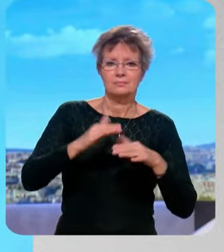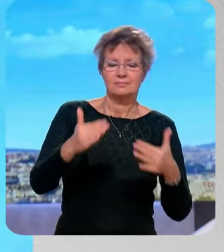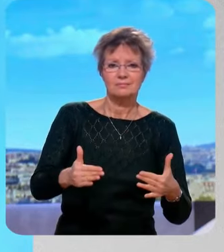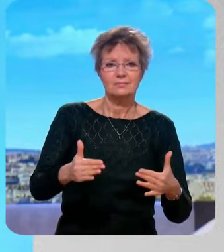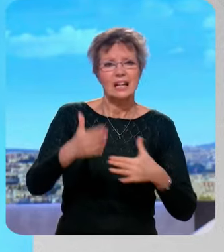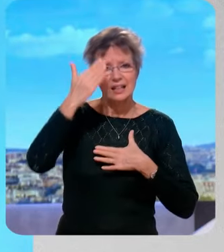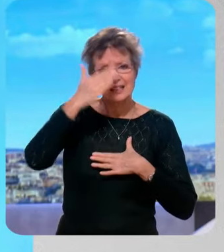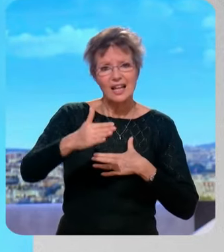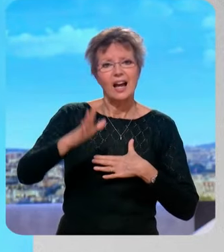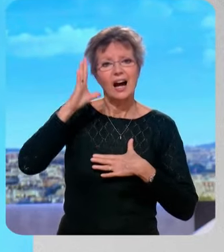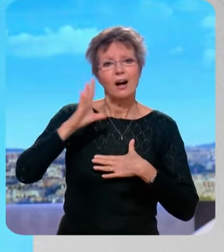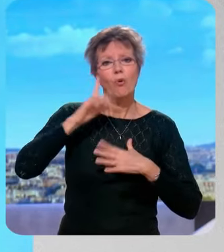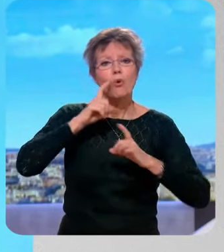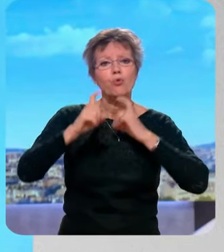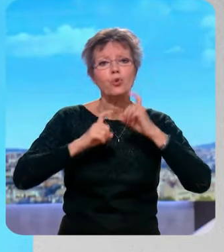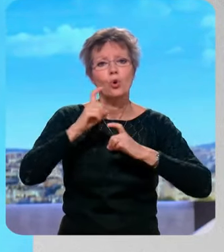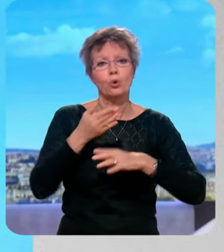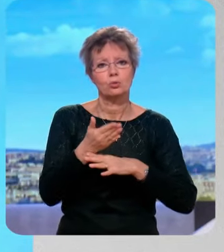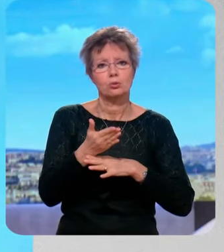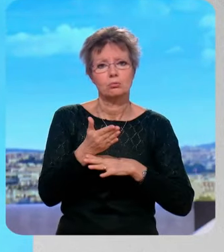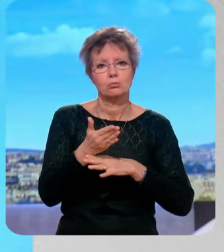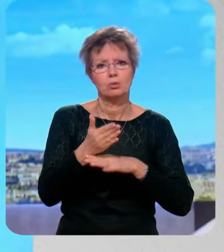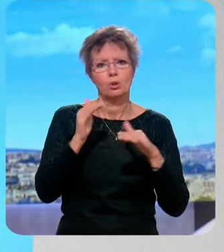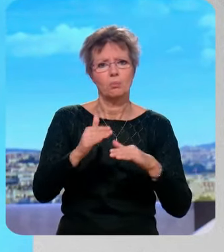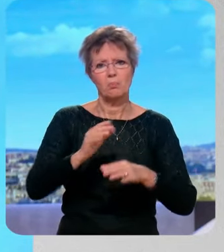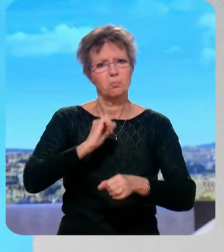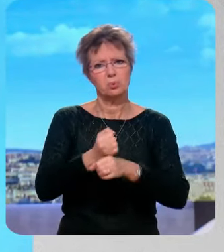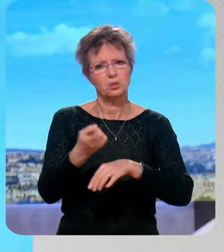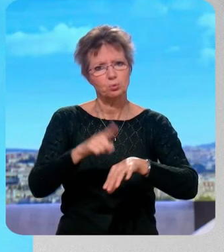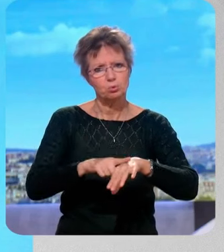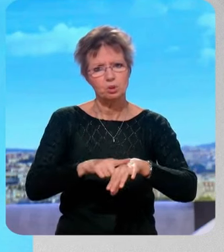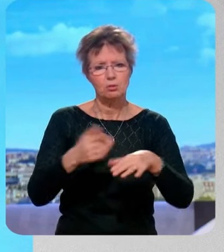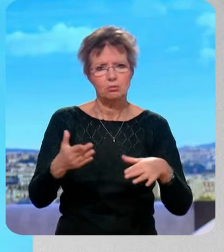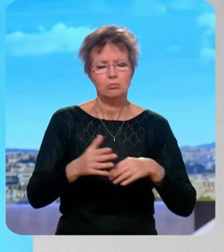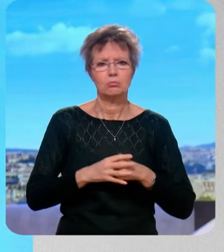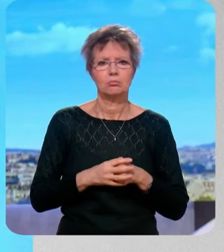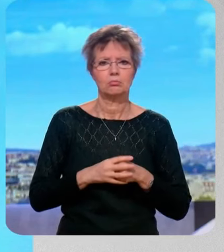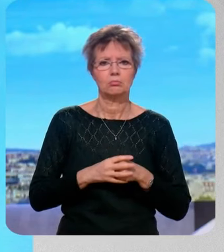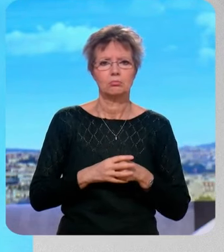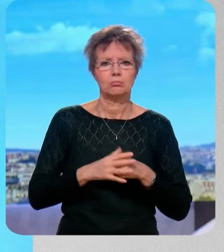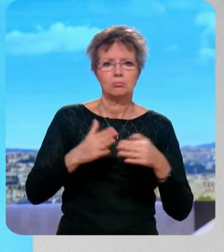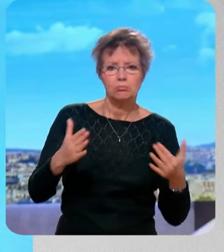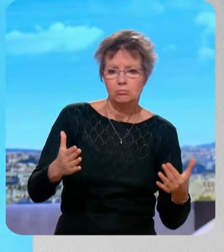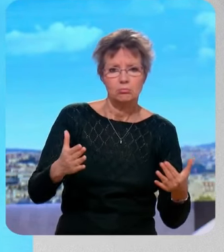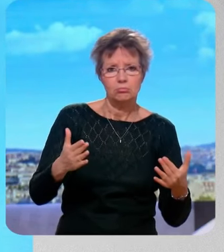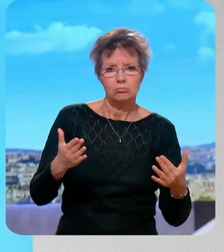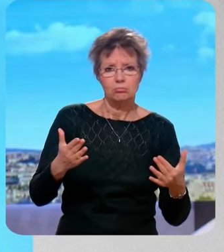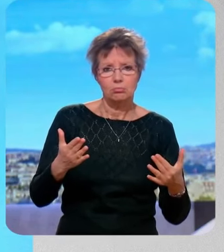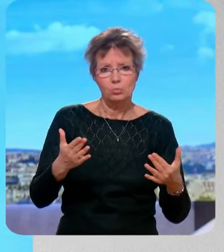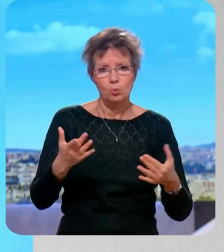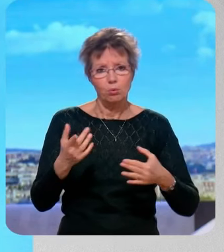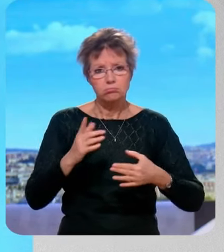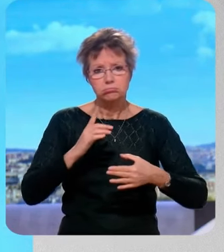qu'il eu des actes de violence, ont été condamnés, dès qu'il a eu des actes de violence, il des procédures qui sont en cours.